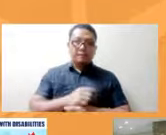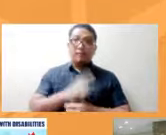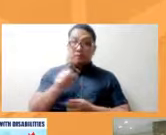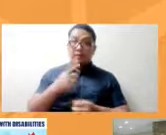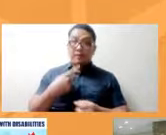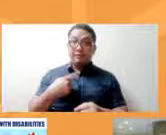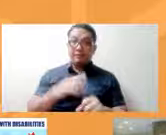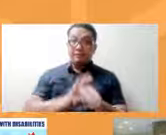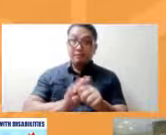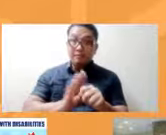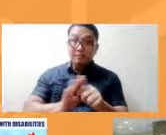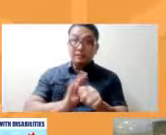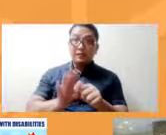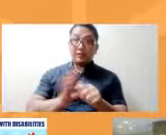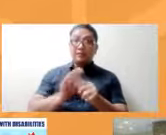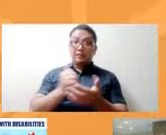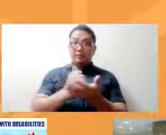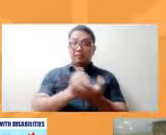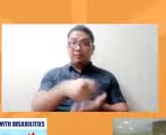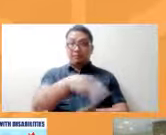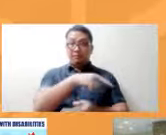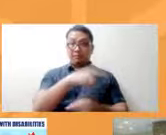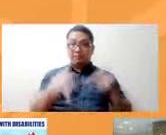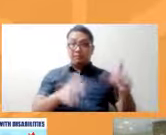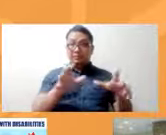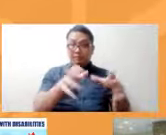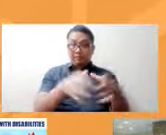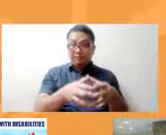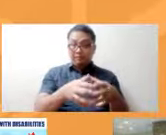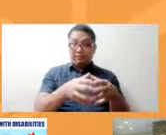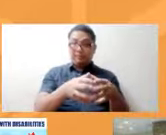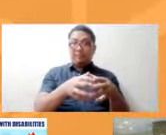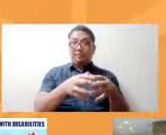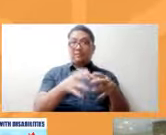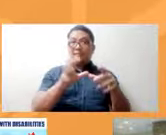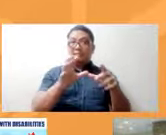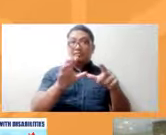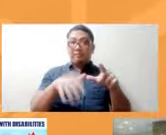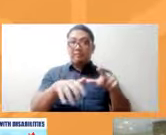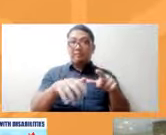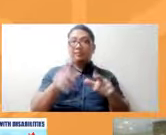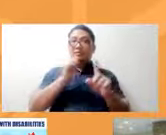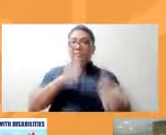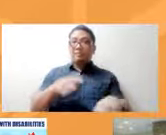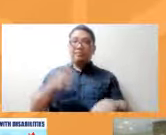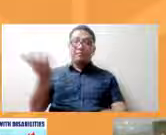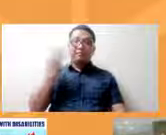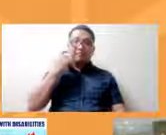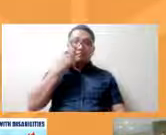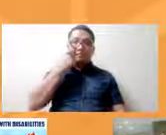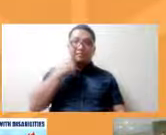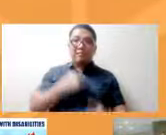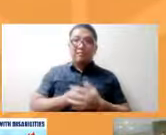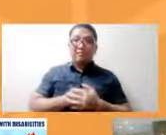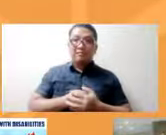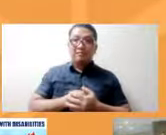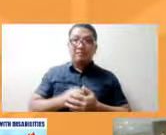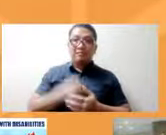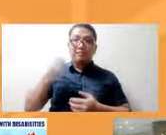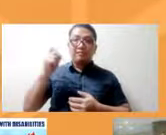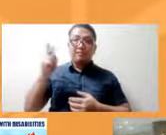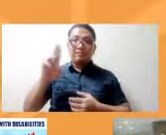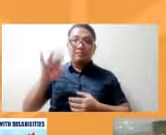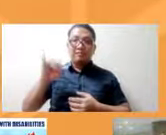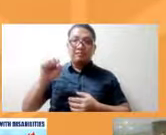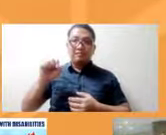disability sector dito sa ating bansa nasagot miss chrisie sa kanyang kasagutan pero sa inyo pong